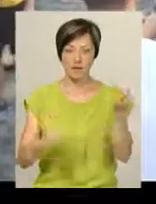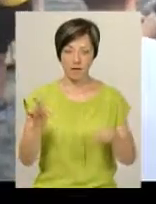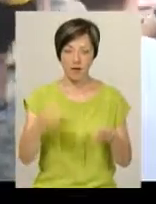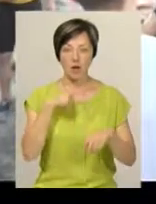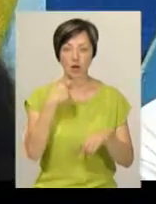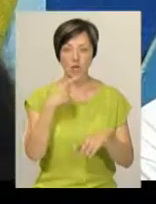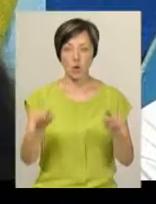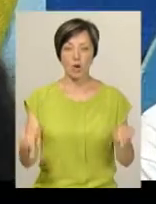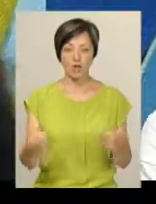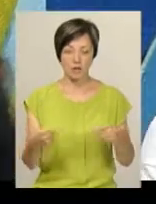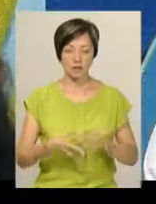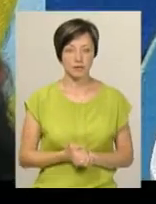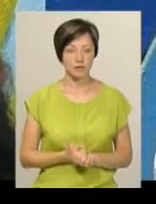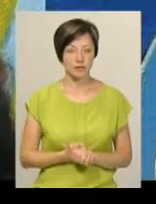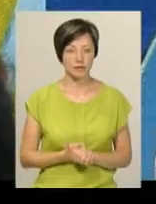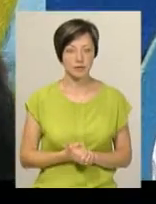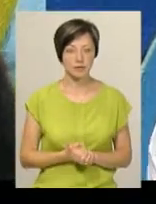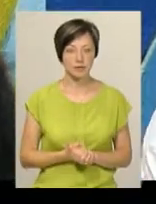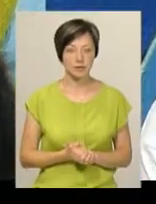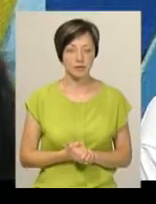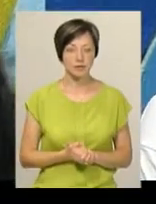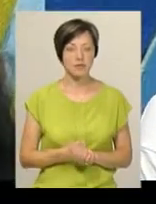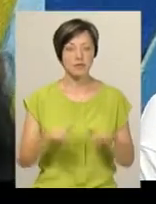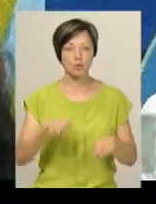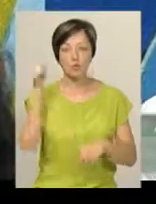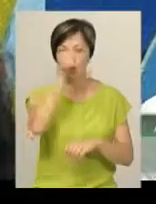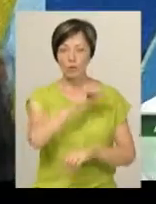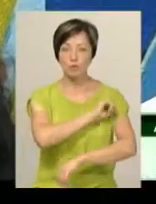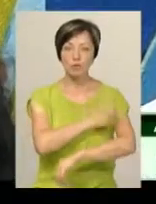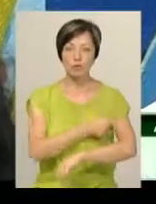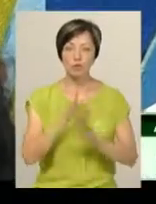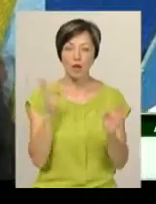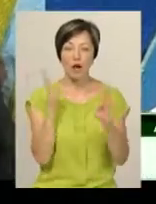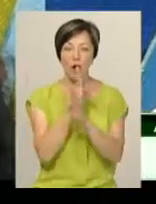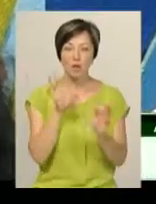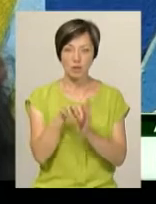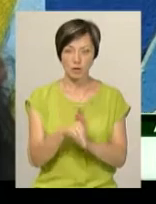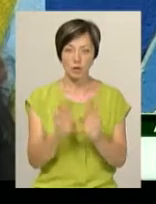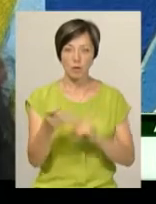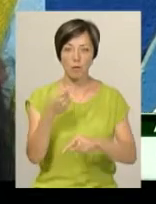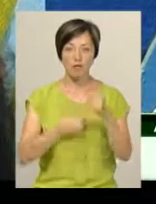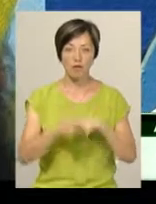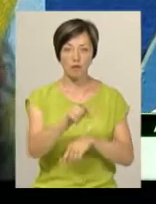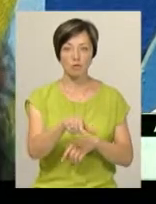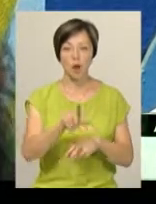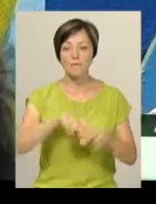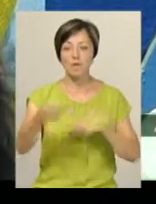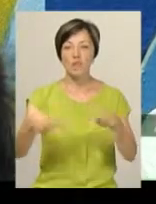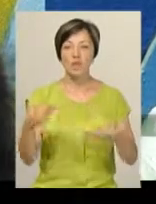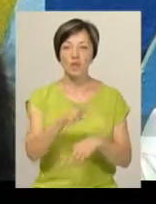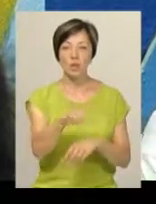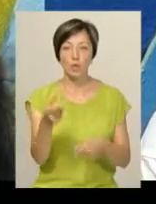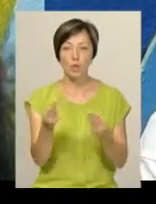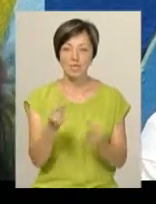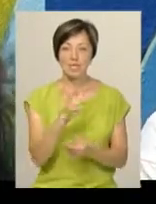каже його організатор Андрій Зоїн. Кож цього року в нас потужна буде екоскладова, якщо ви знаєте, ми будемо повертати людям гроші за сміття.